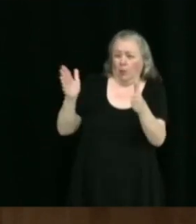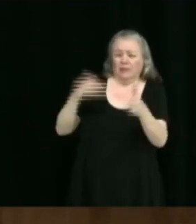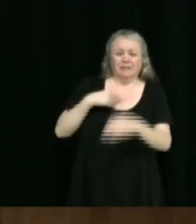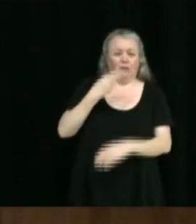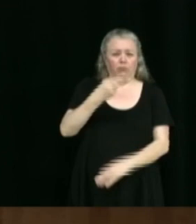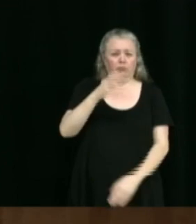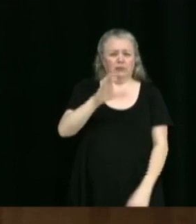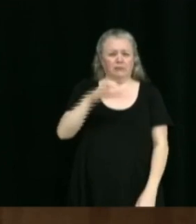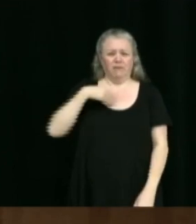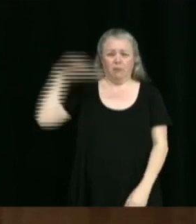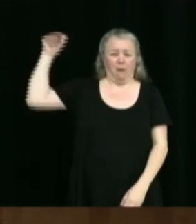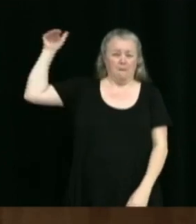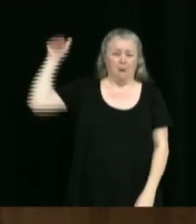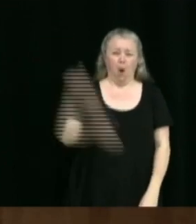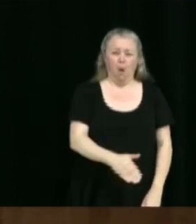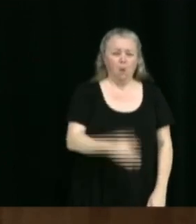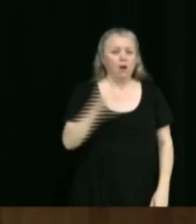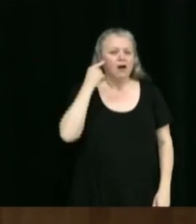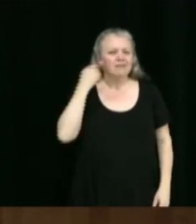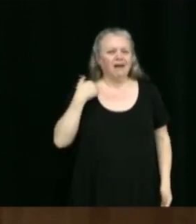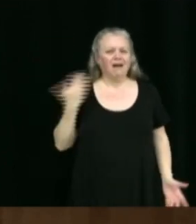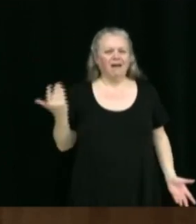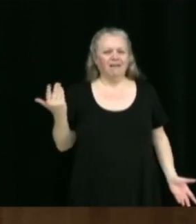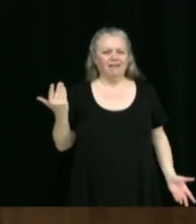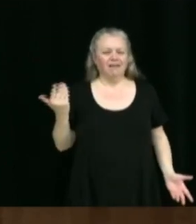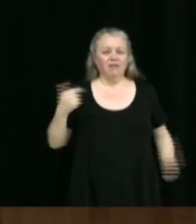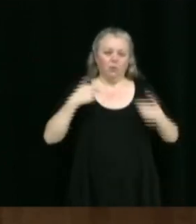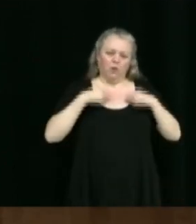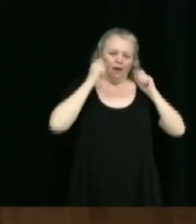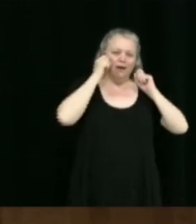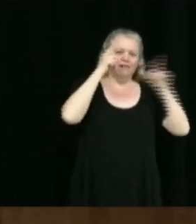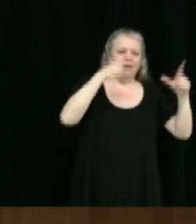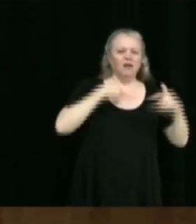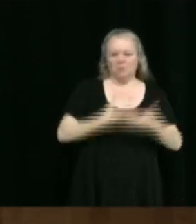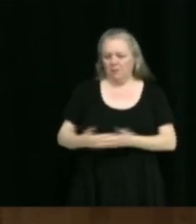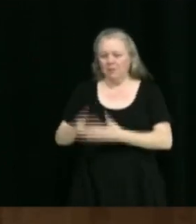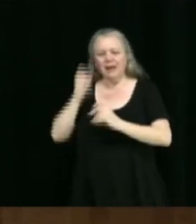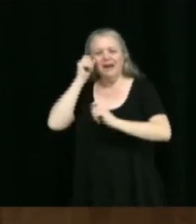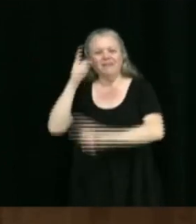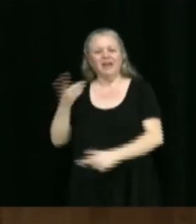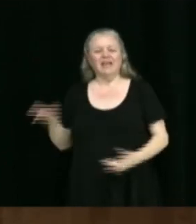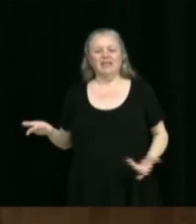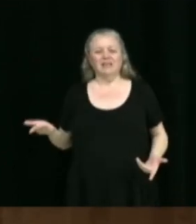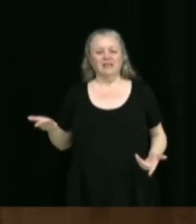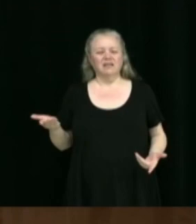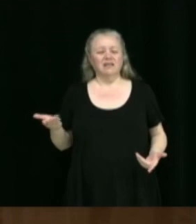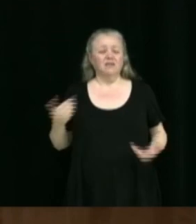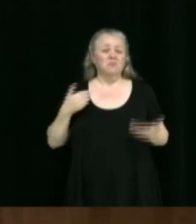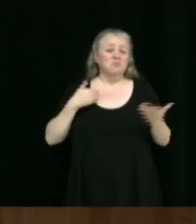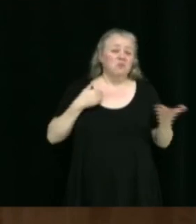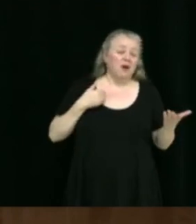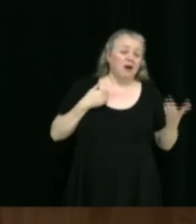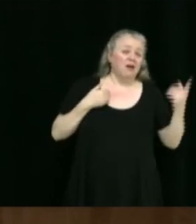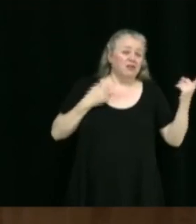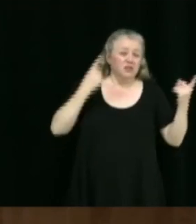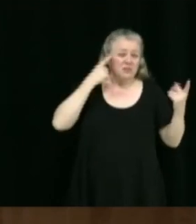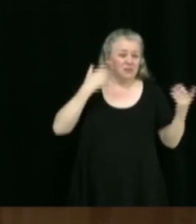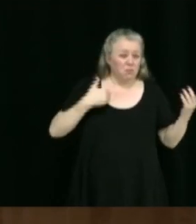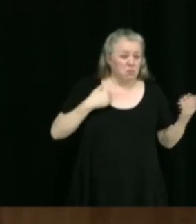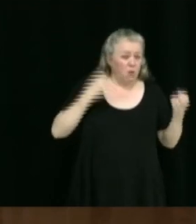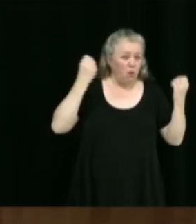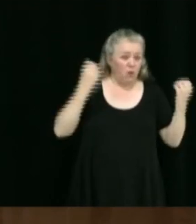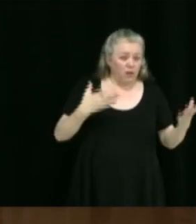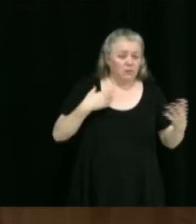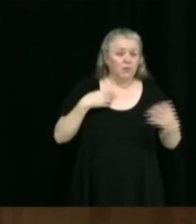Mais je me demandais si peut-être une solution comme mettre un radar qui puisse juste indiquer la